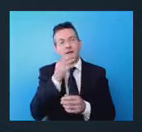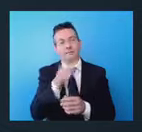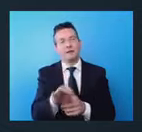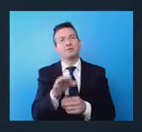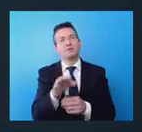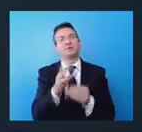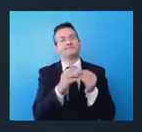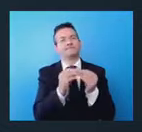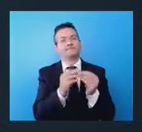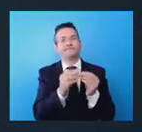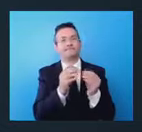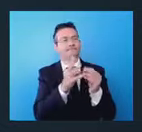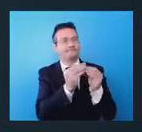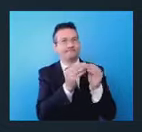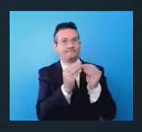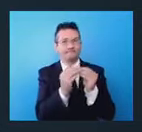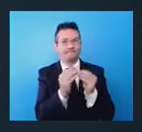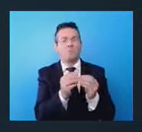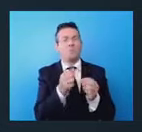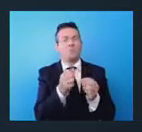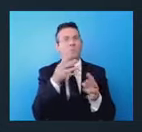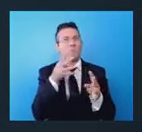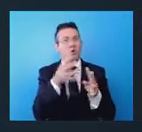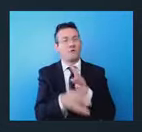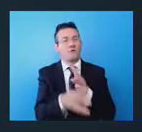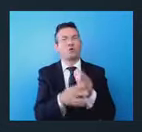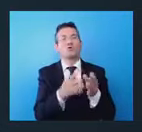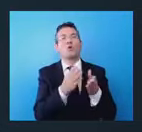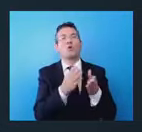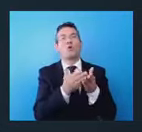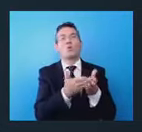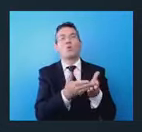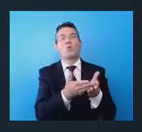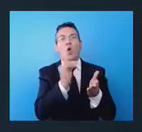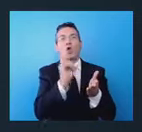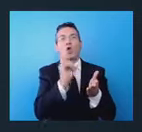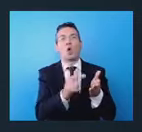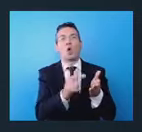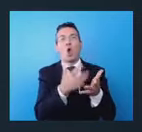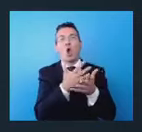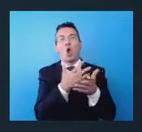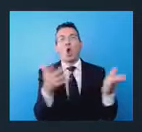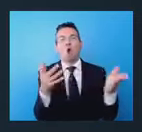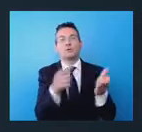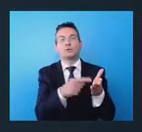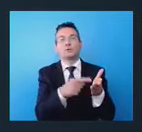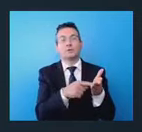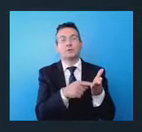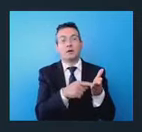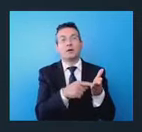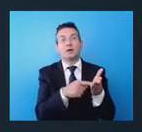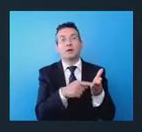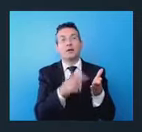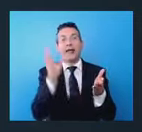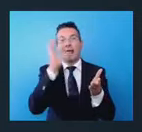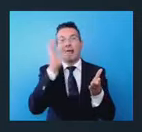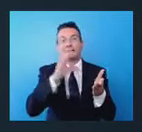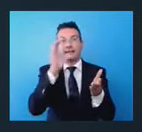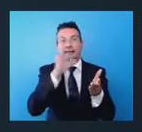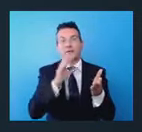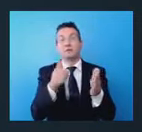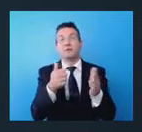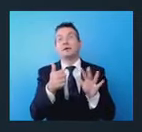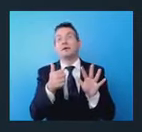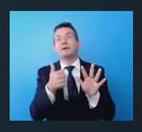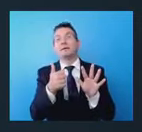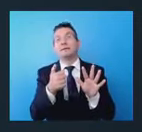profondo su un super yacht classe Esplore della lunghezza di circa 60 milioni,